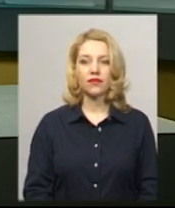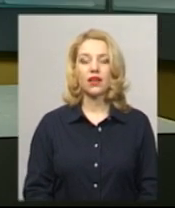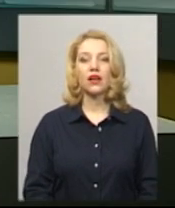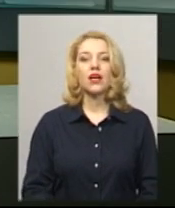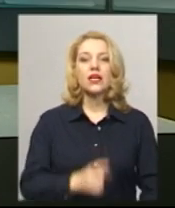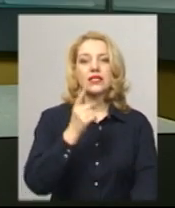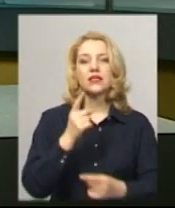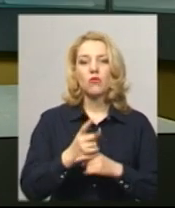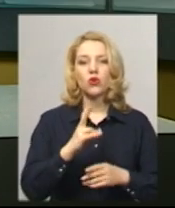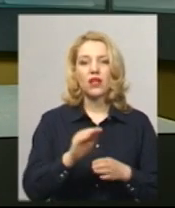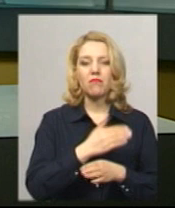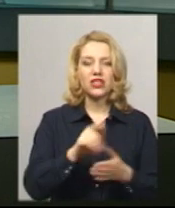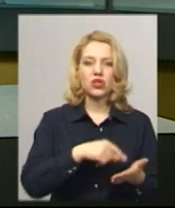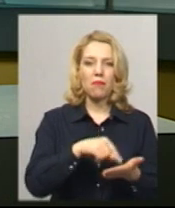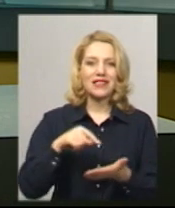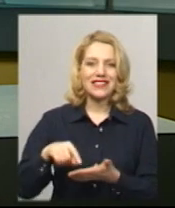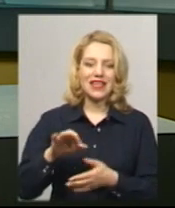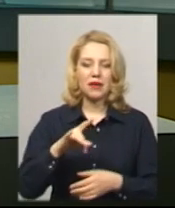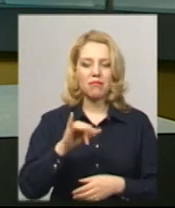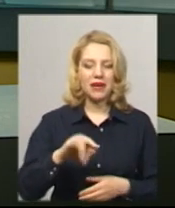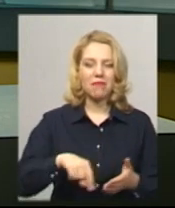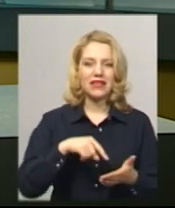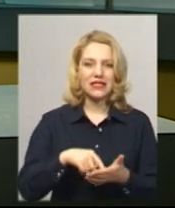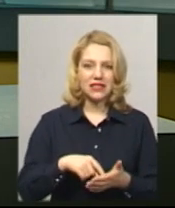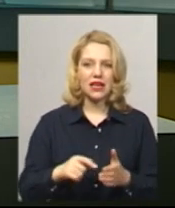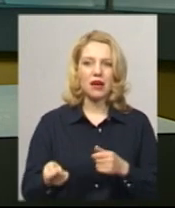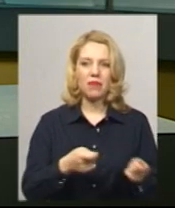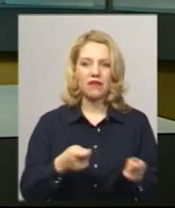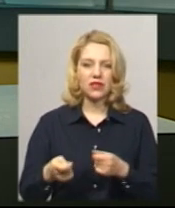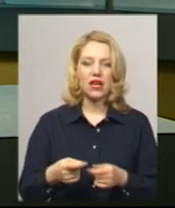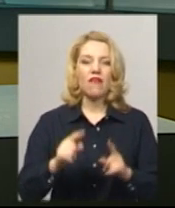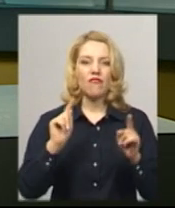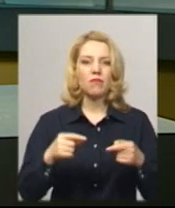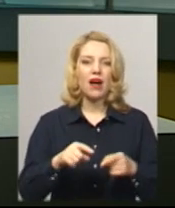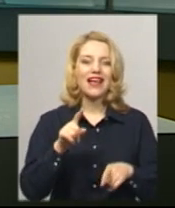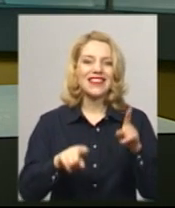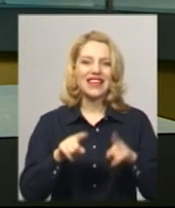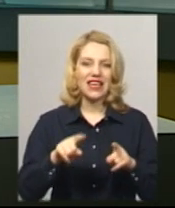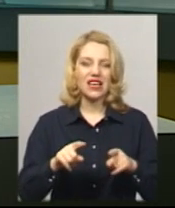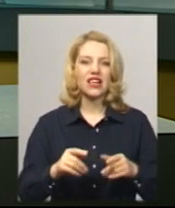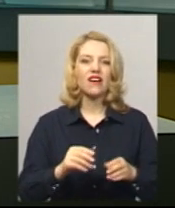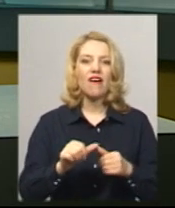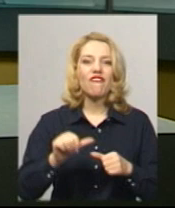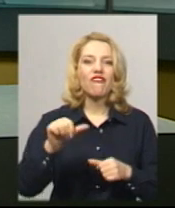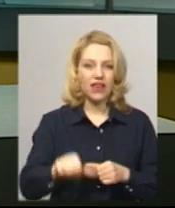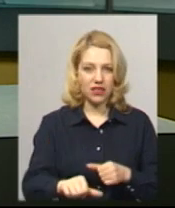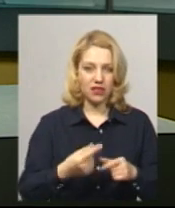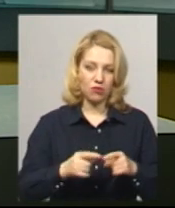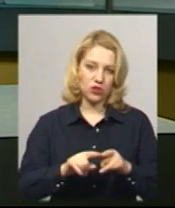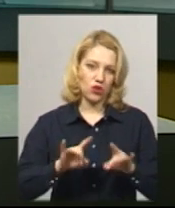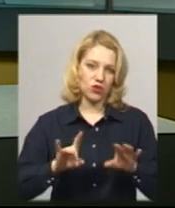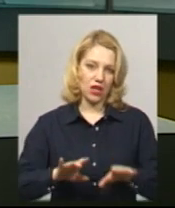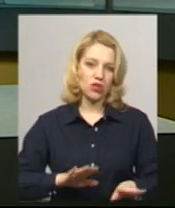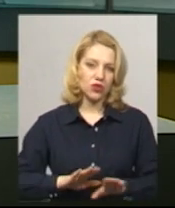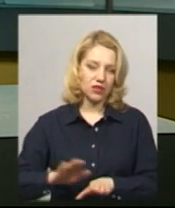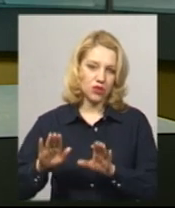Заборона на міжміські та приміські перевезення вимагає деяких винятків. Про це каже заступниця голови Хмельницької облдержадміністрації